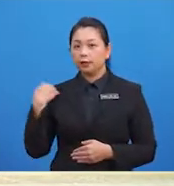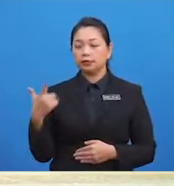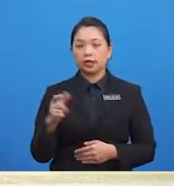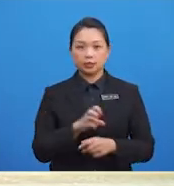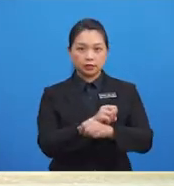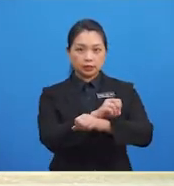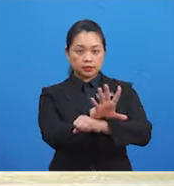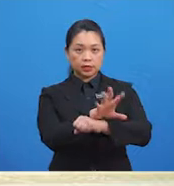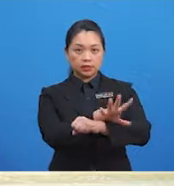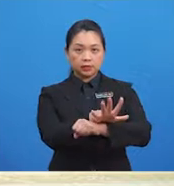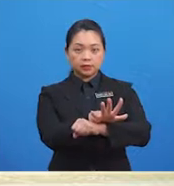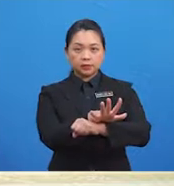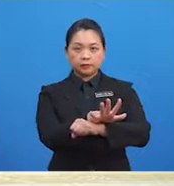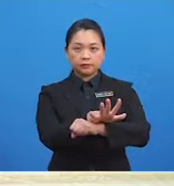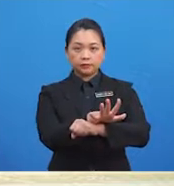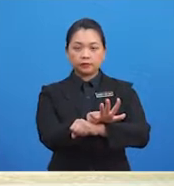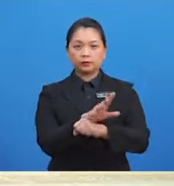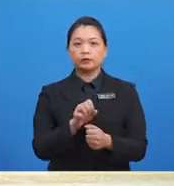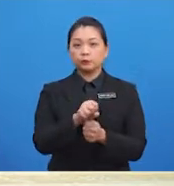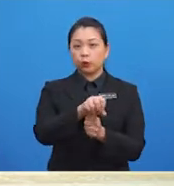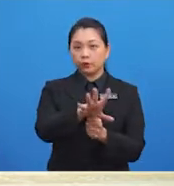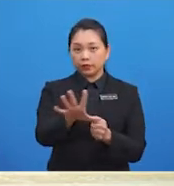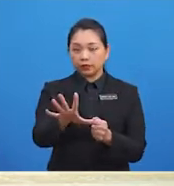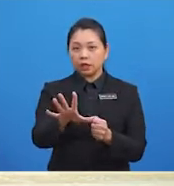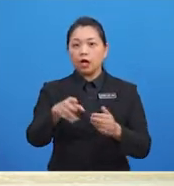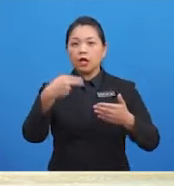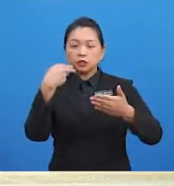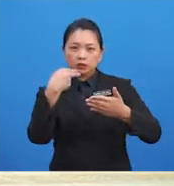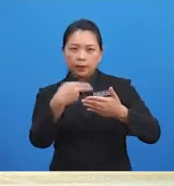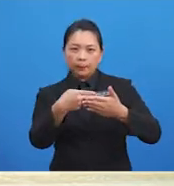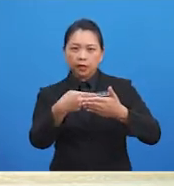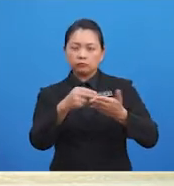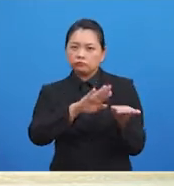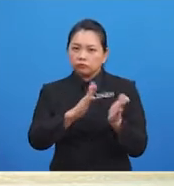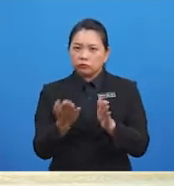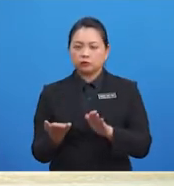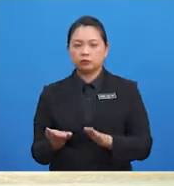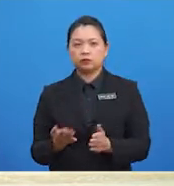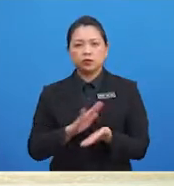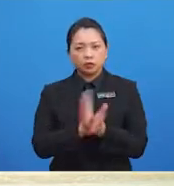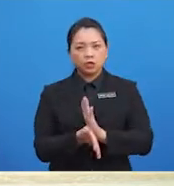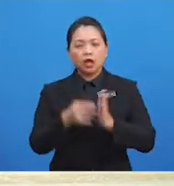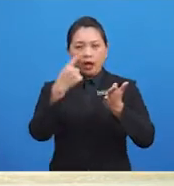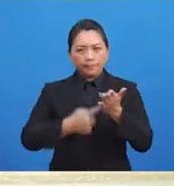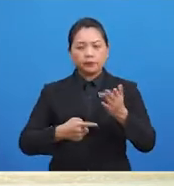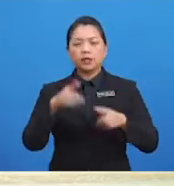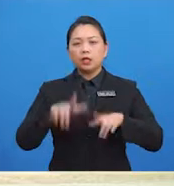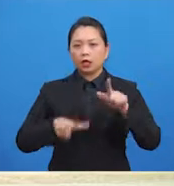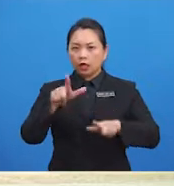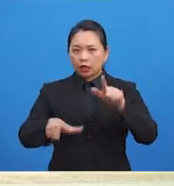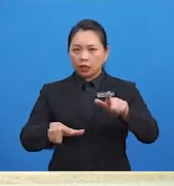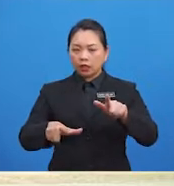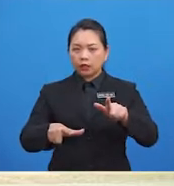Boleh menyebabkan sampai meninggal dunia tau Jadi, apakah langkah